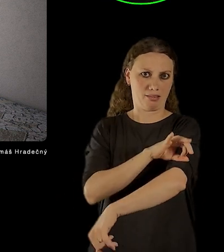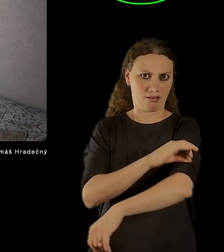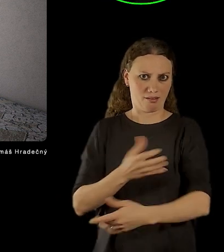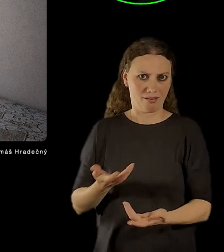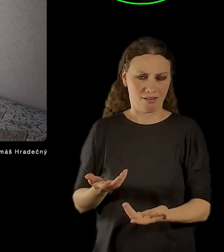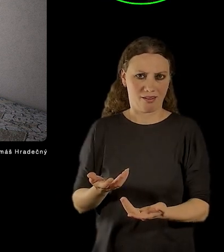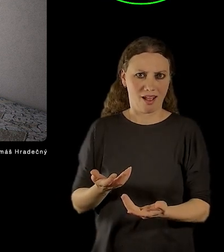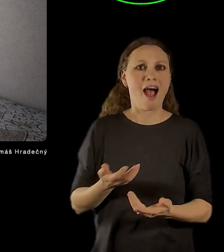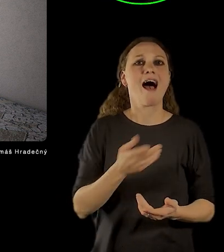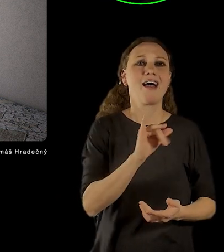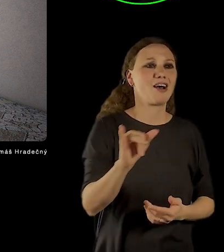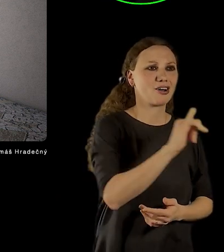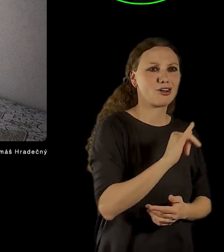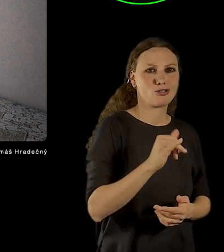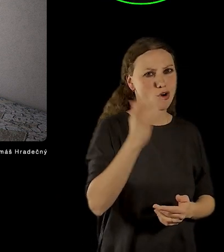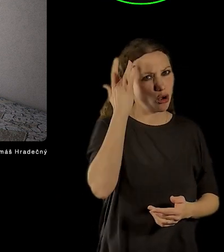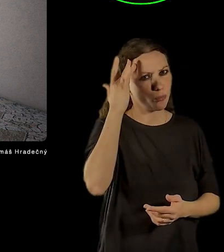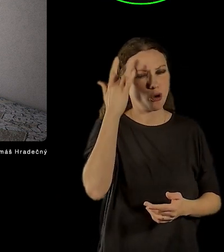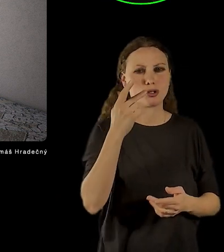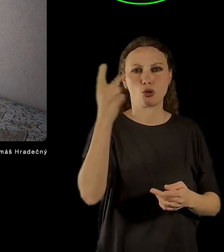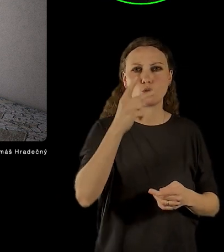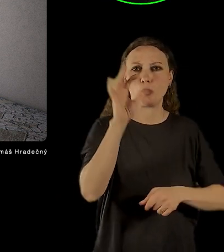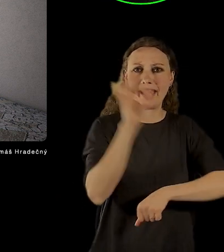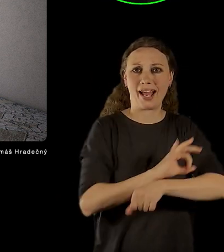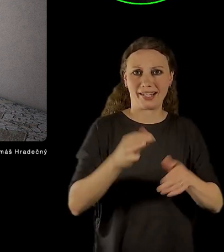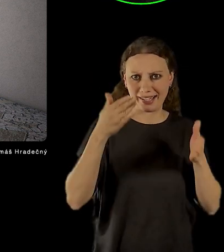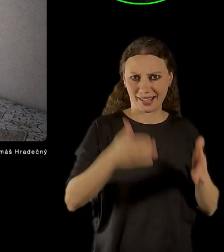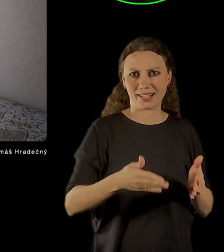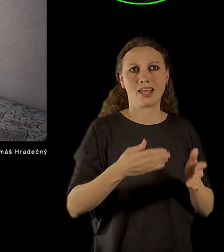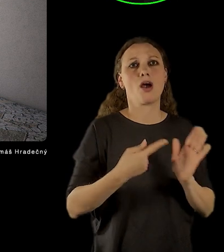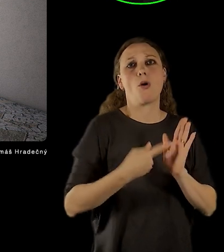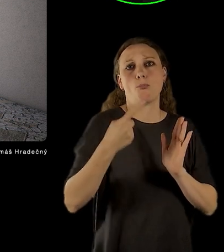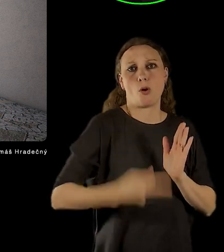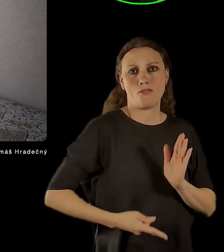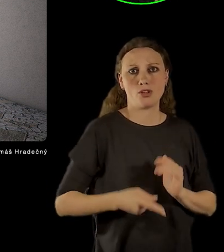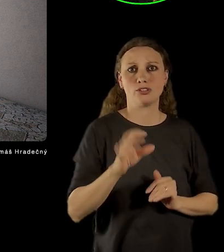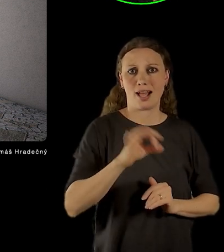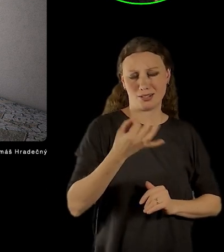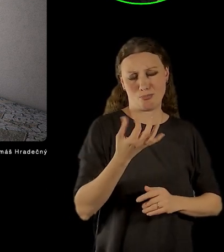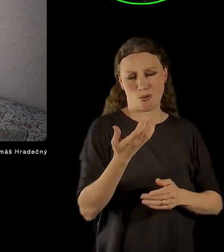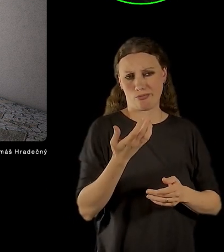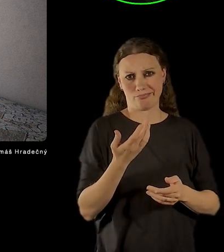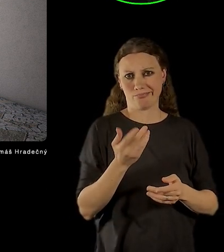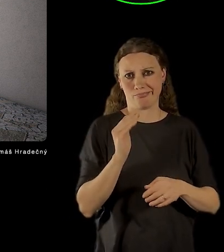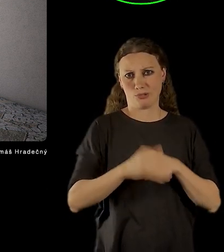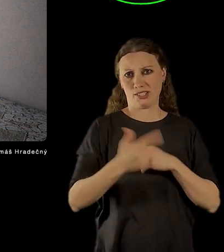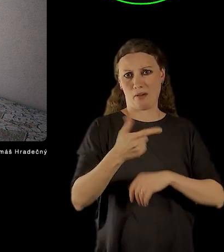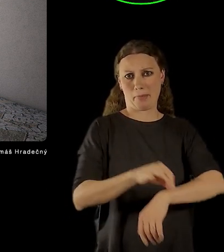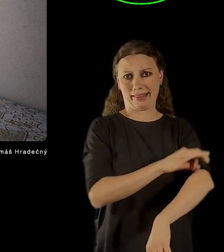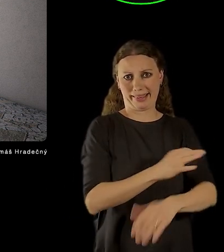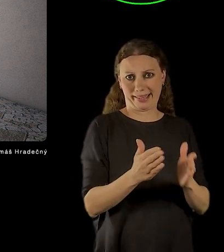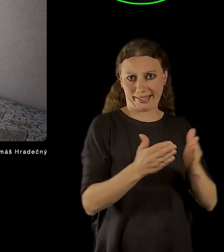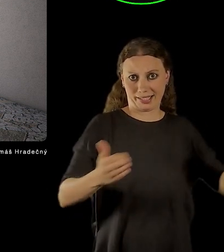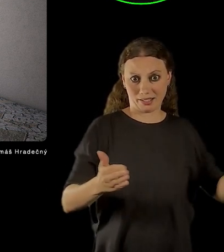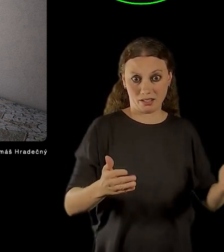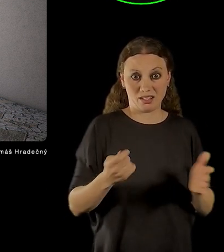minimálně. Tak tato šířka ve chvíli, kdy potřebujeme umístit do prostoru